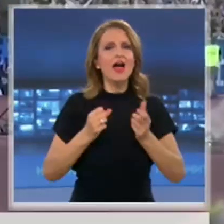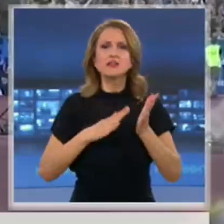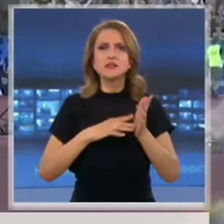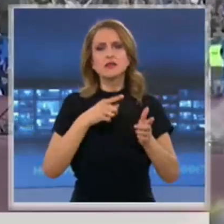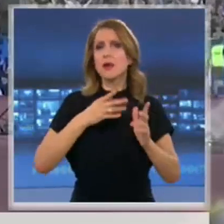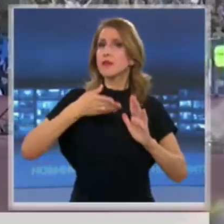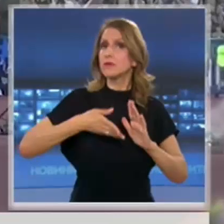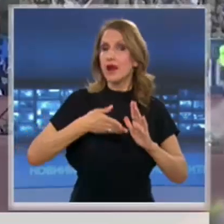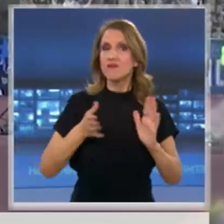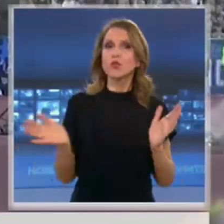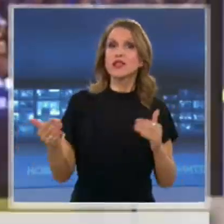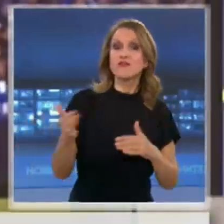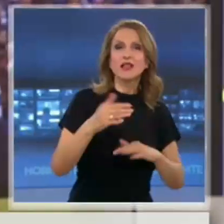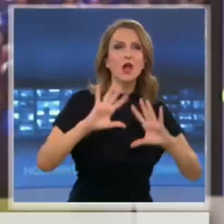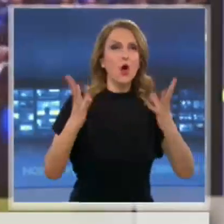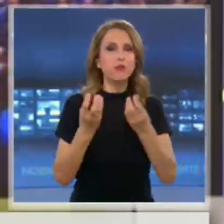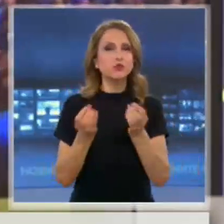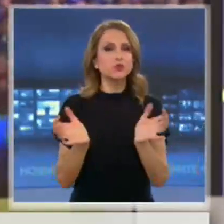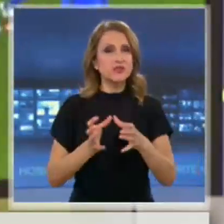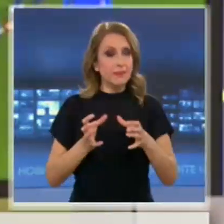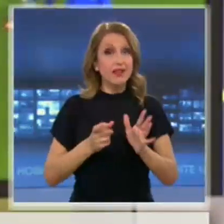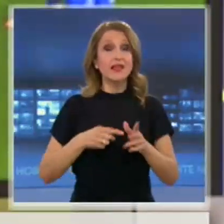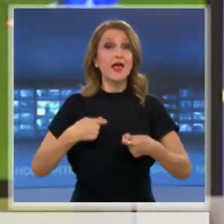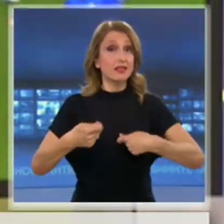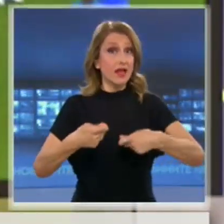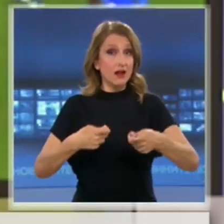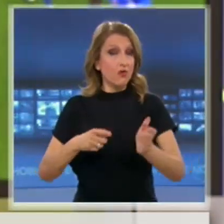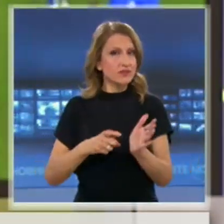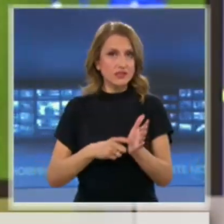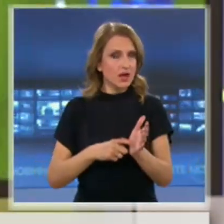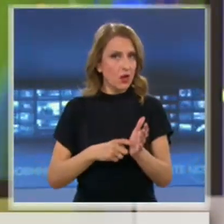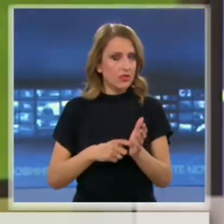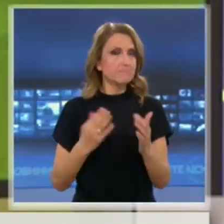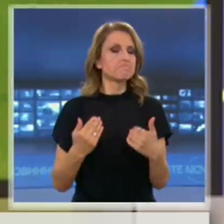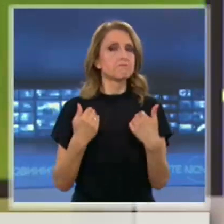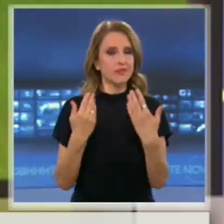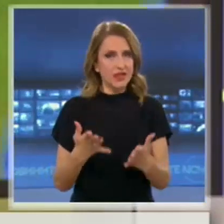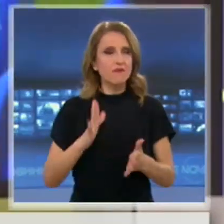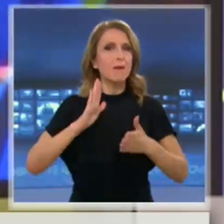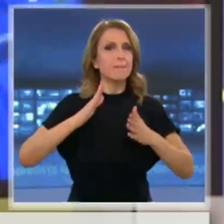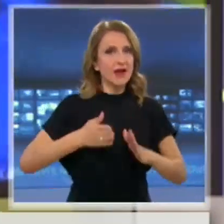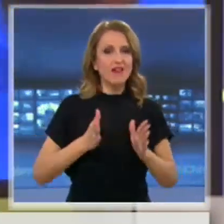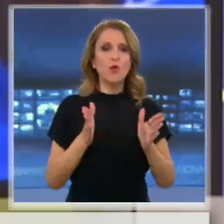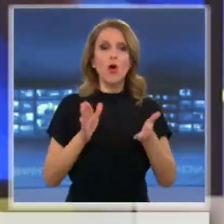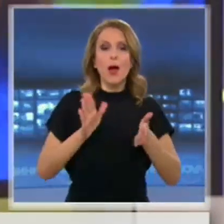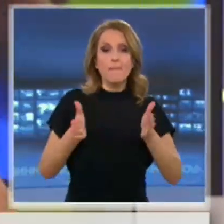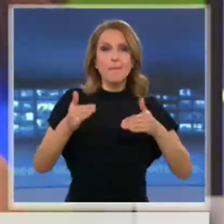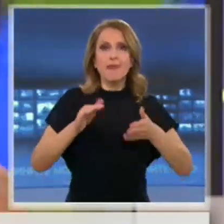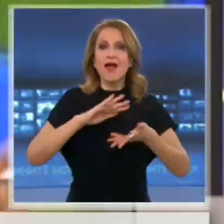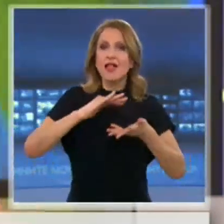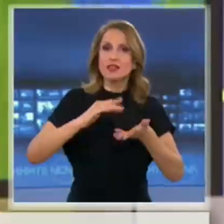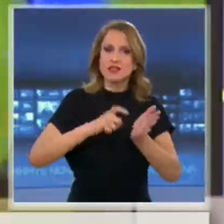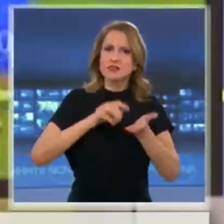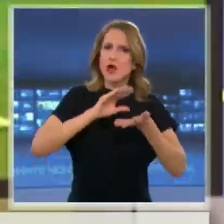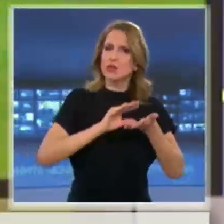на което да бъдат направени промени. Търговския закон дава право мажоритарния пакет да бъде оставен в клуба, той да не